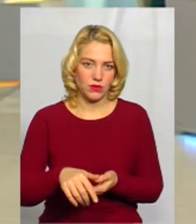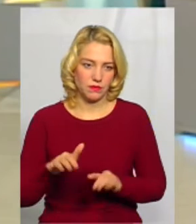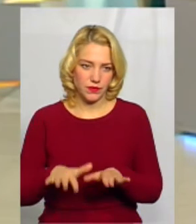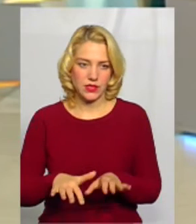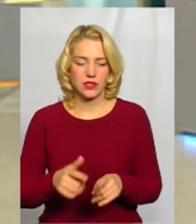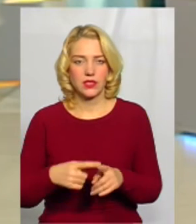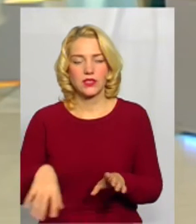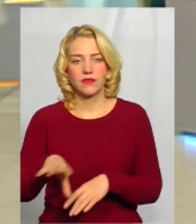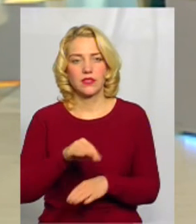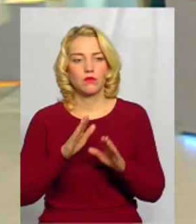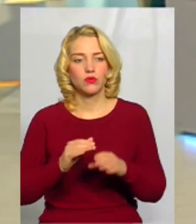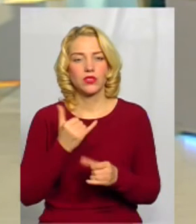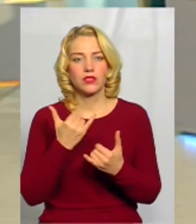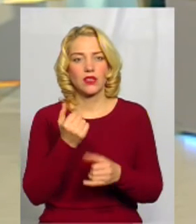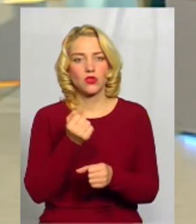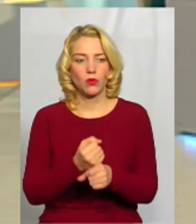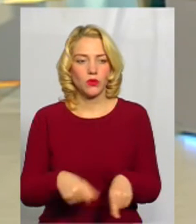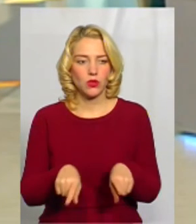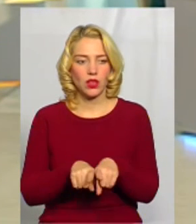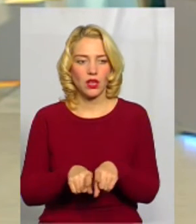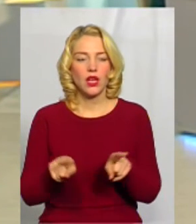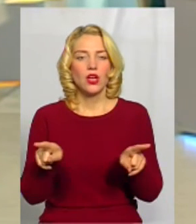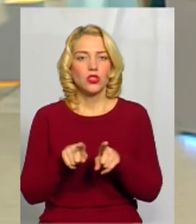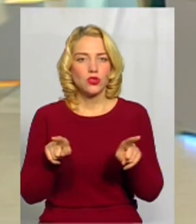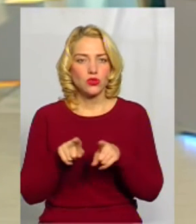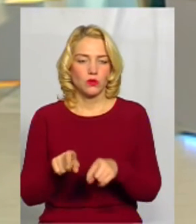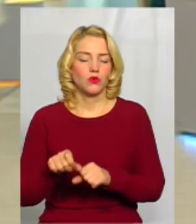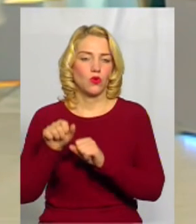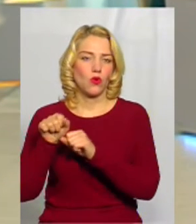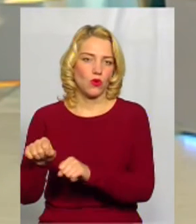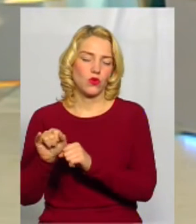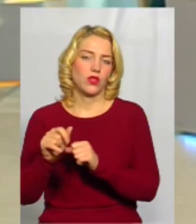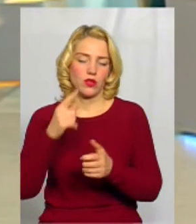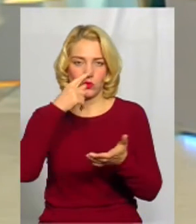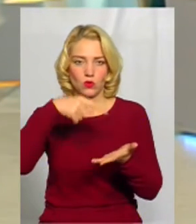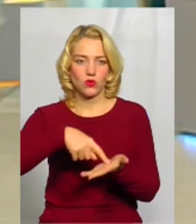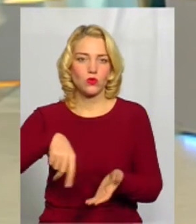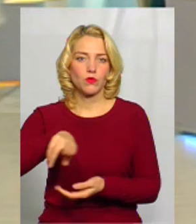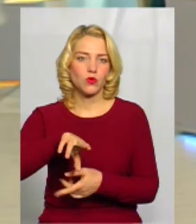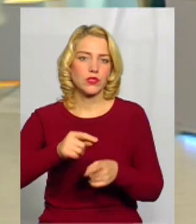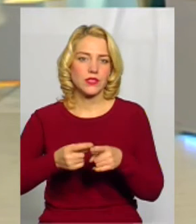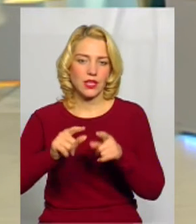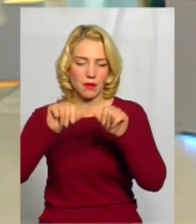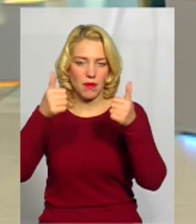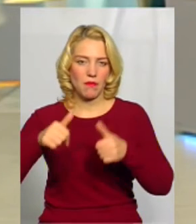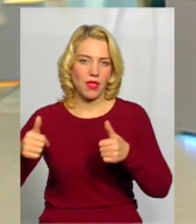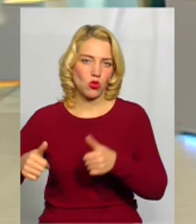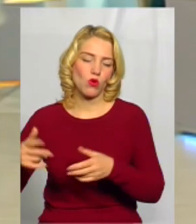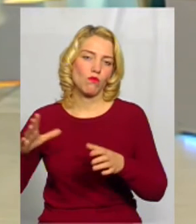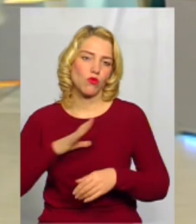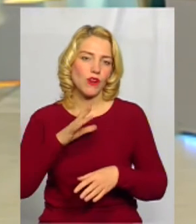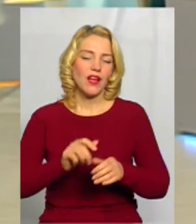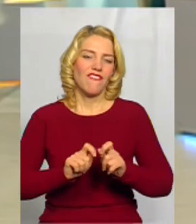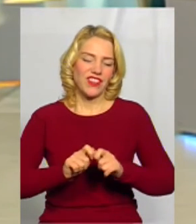Це все зараз буде зроблено так, щоб і охорона, і доступ до цих пам'яток був відкритий для